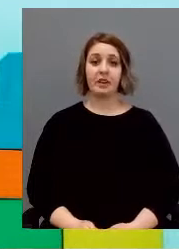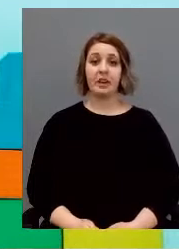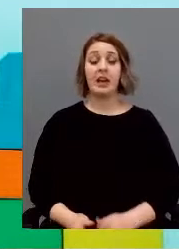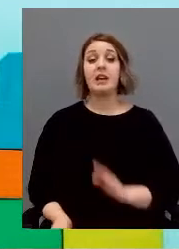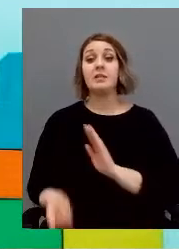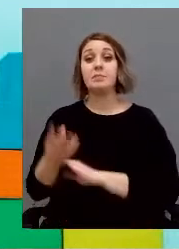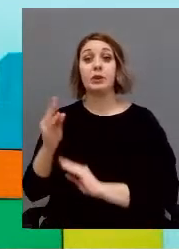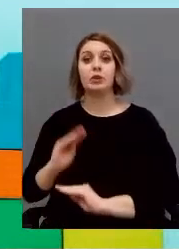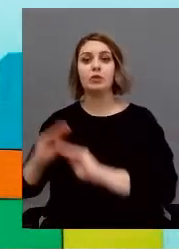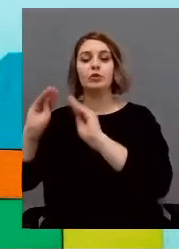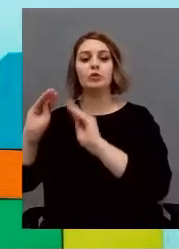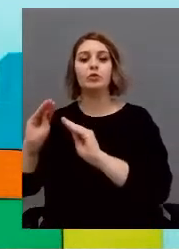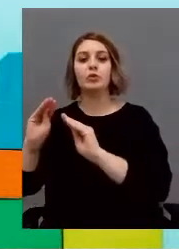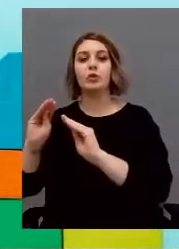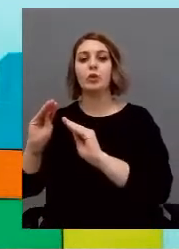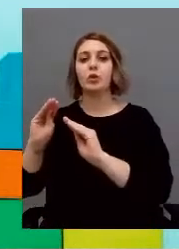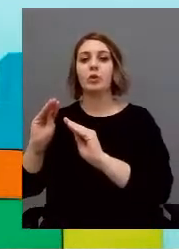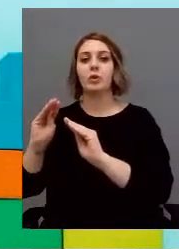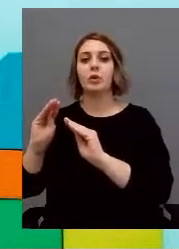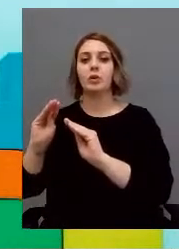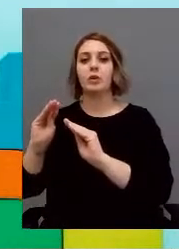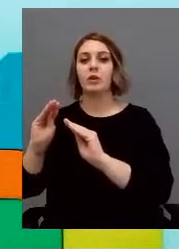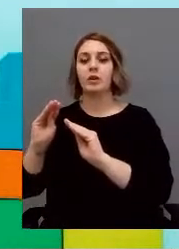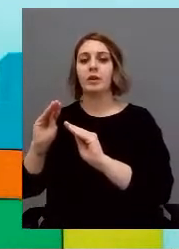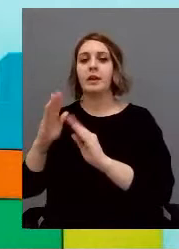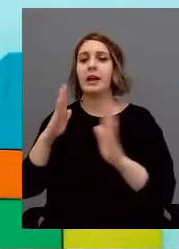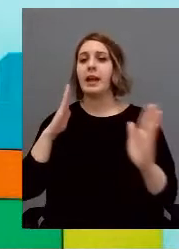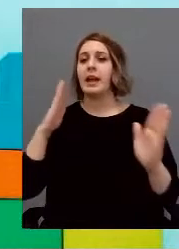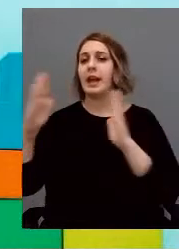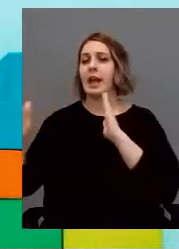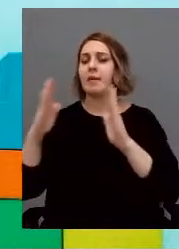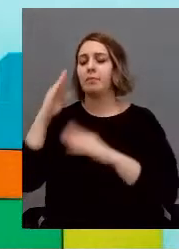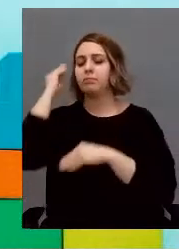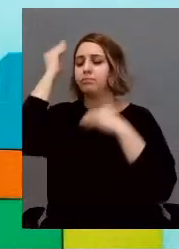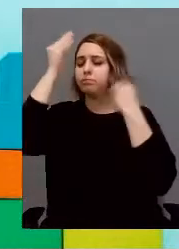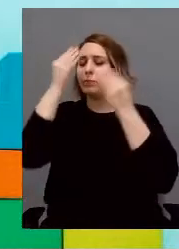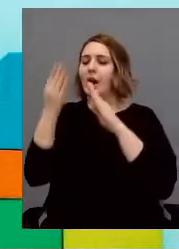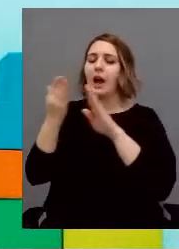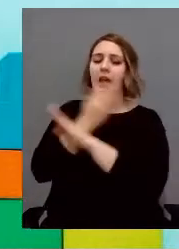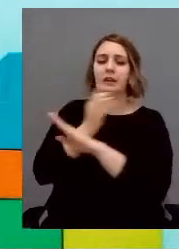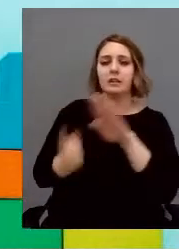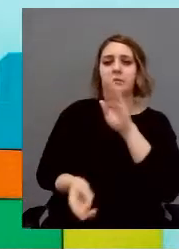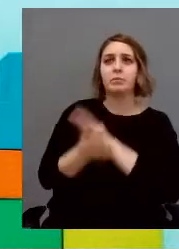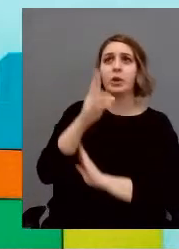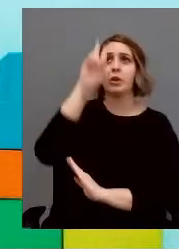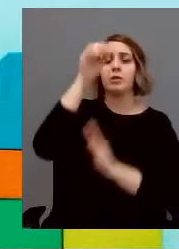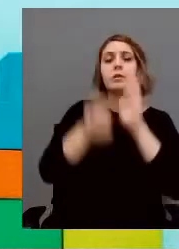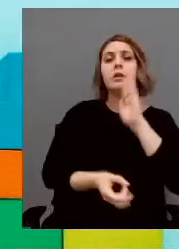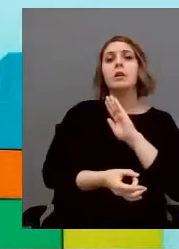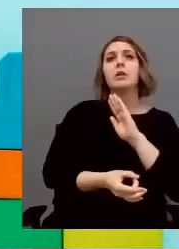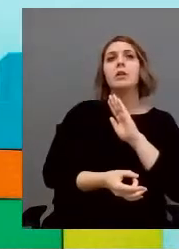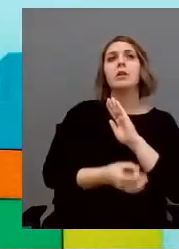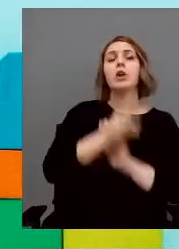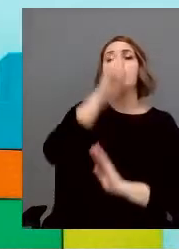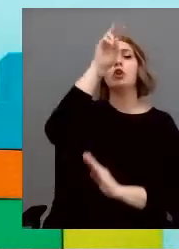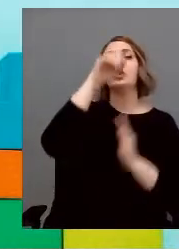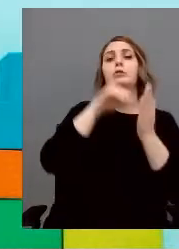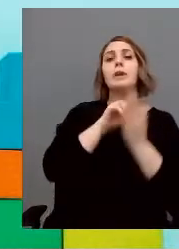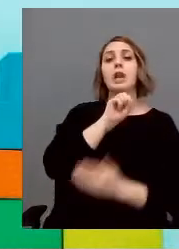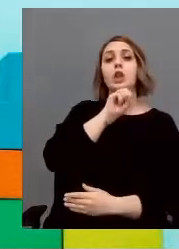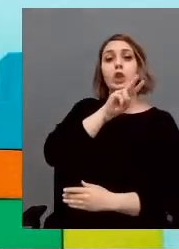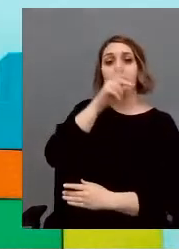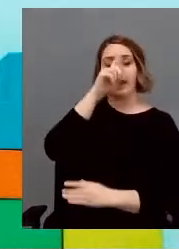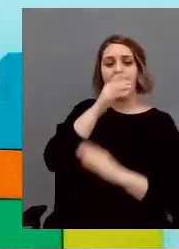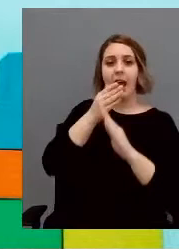preferita per un amplio periodo di riflessione. Quando sorgì nel 2002, molti anni prima si